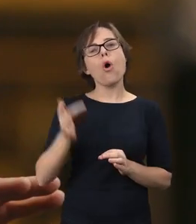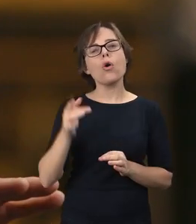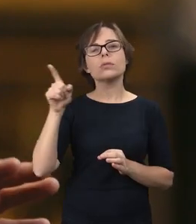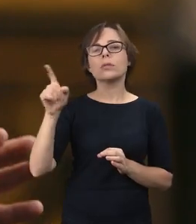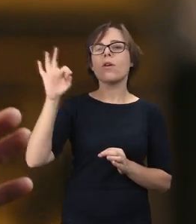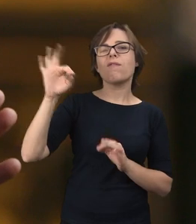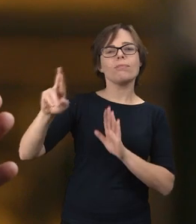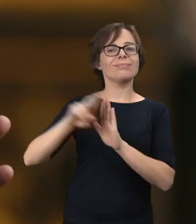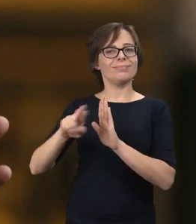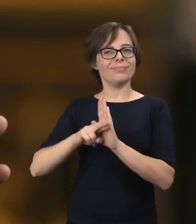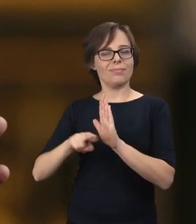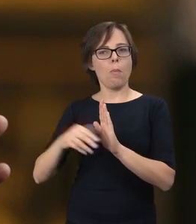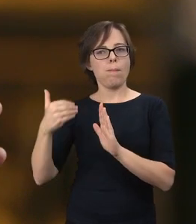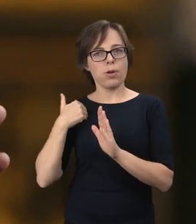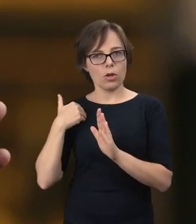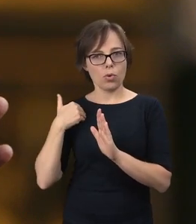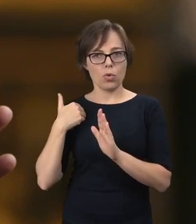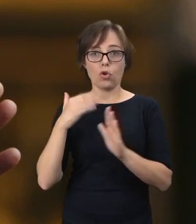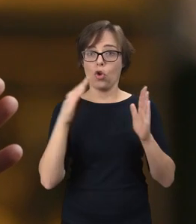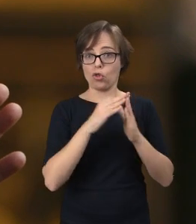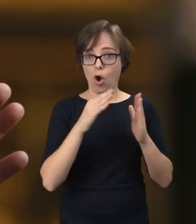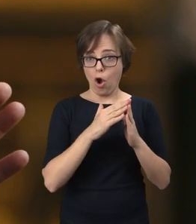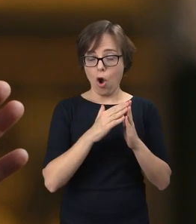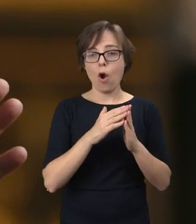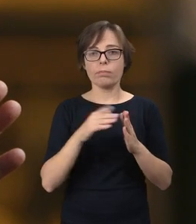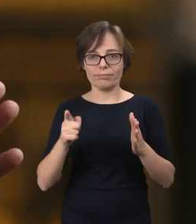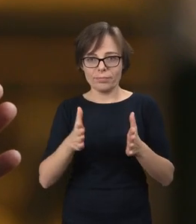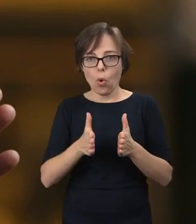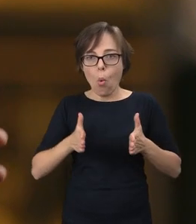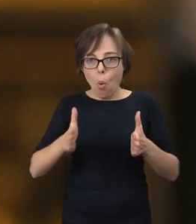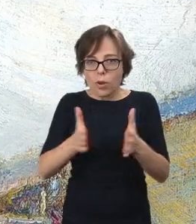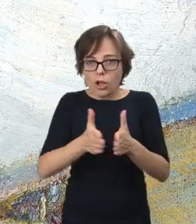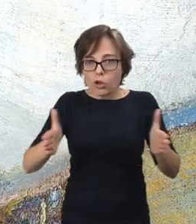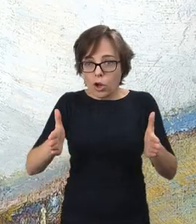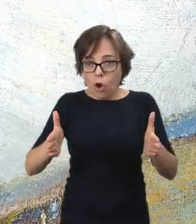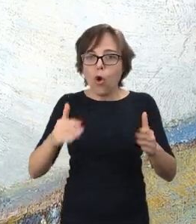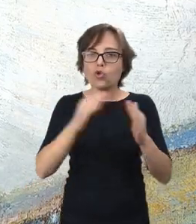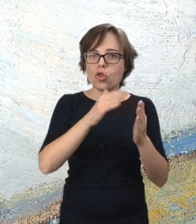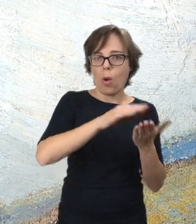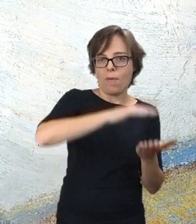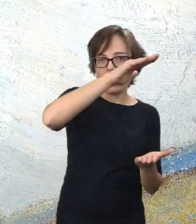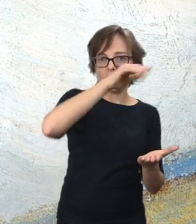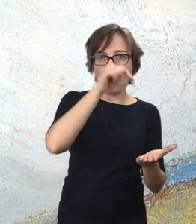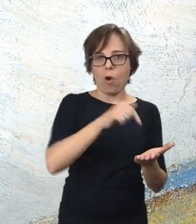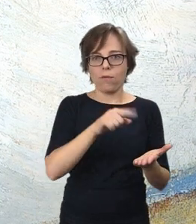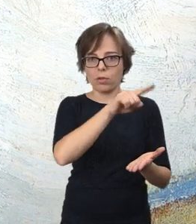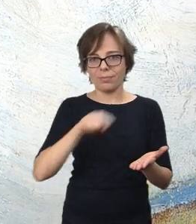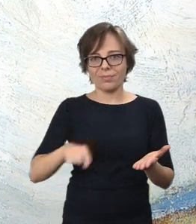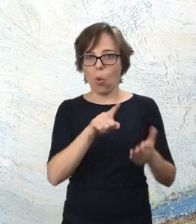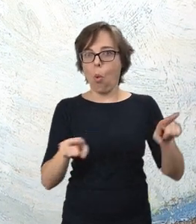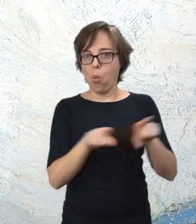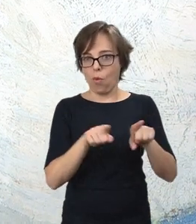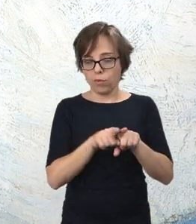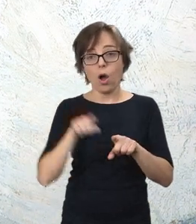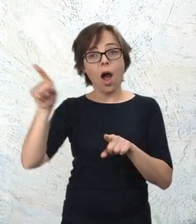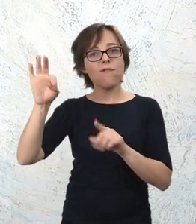przepis niedopuszczający do budowy domów wyższych od szerokości ulicy, zaczną tutaj wyrastać nowe, w zasadzie